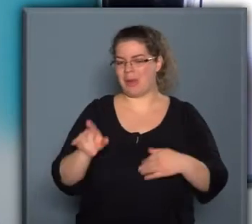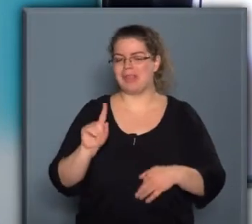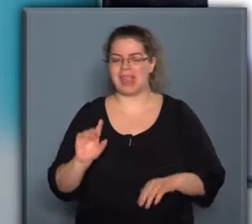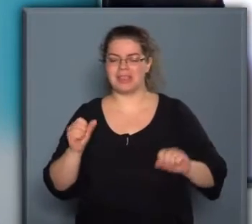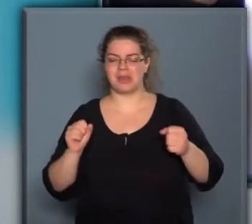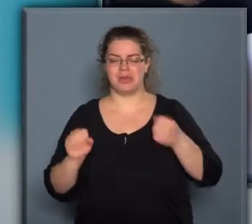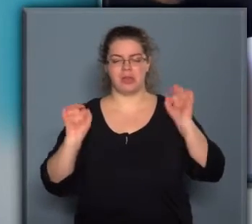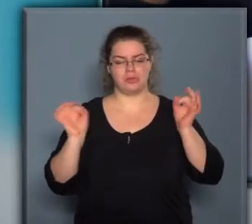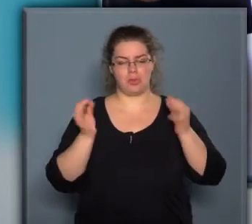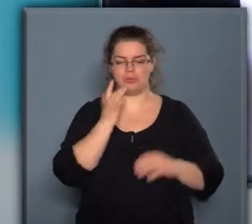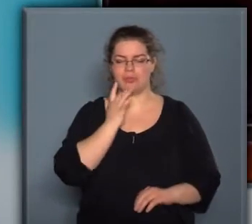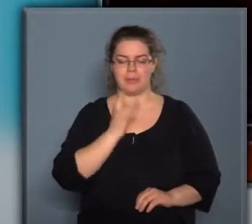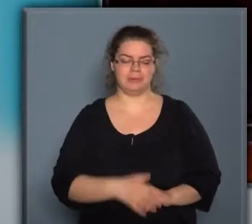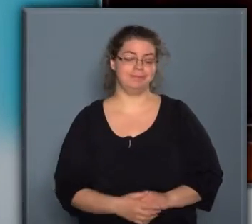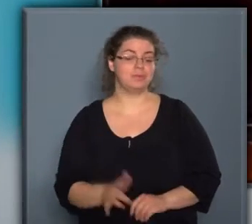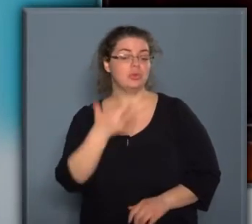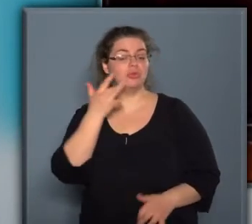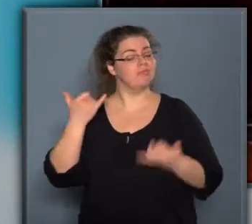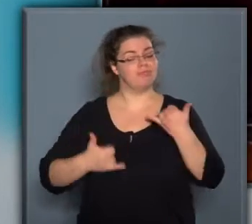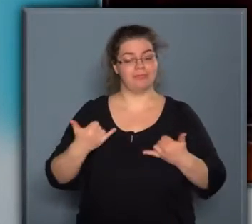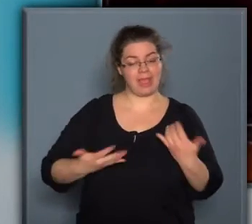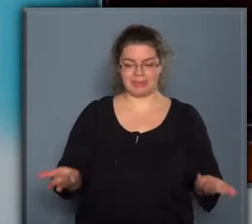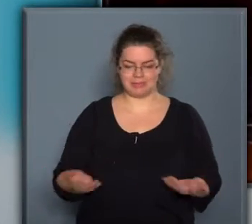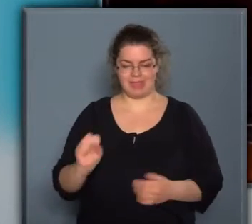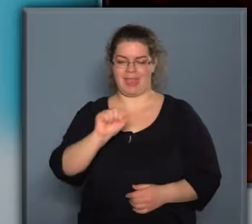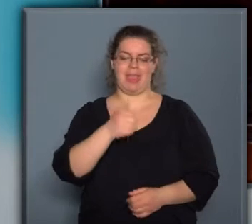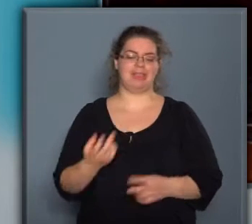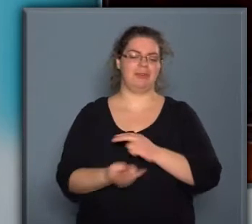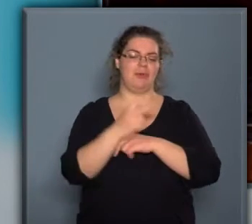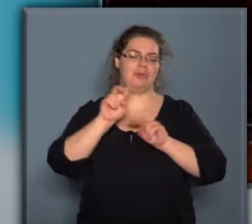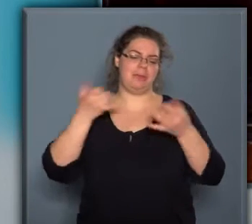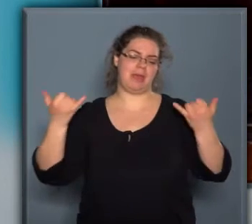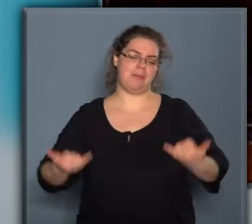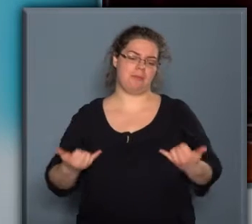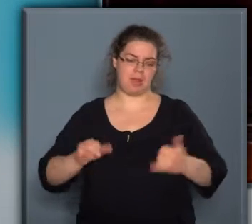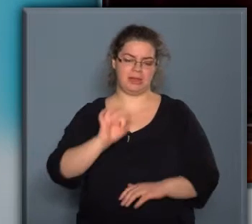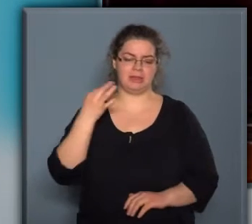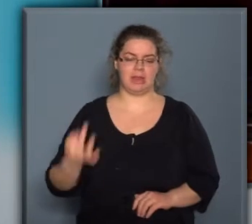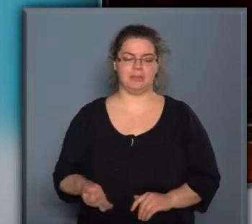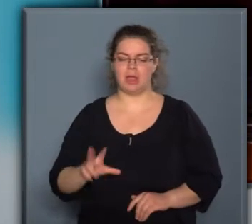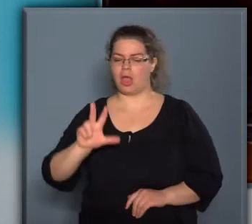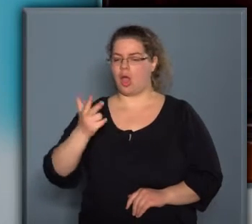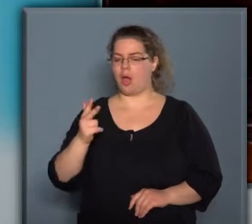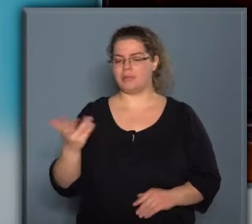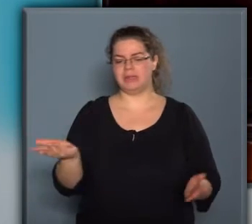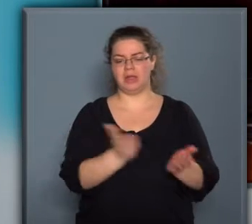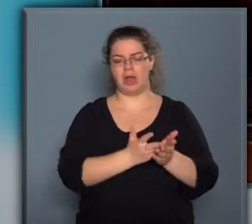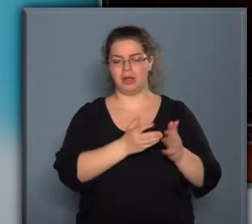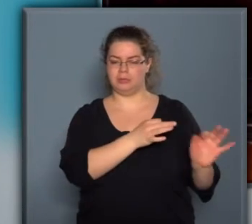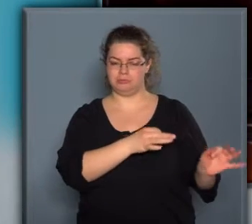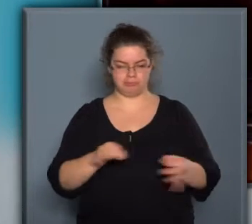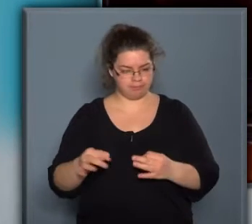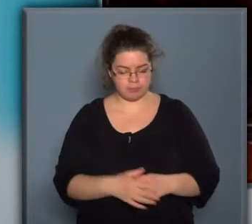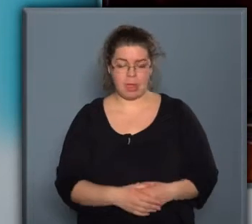gyakorlatilag egy nagyon jó sütemény. Süti verseny, ugye az egyik fő témája a mai napnak, harmadik alkalommal kerül